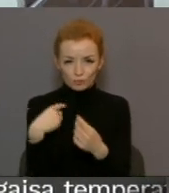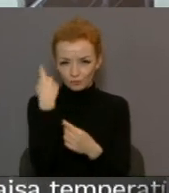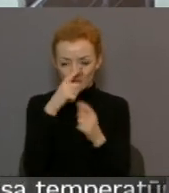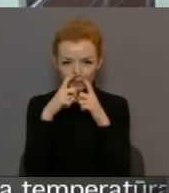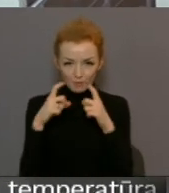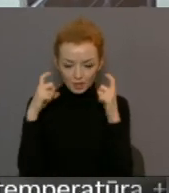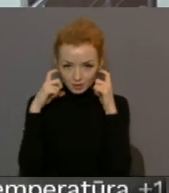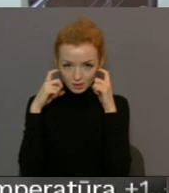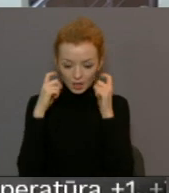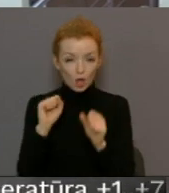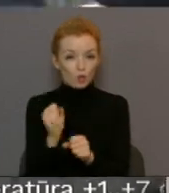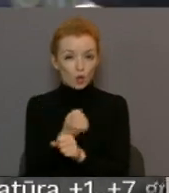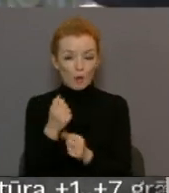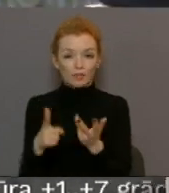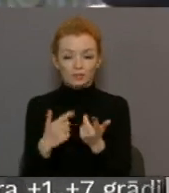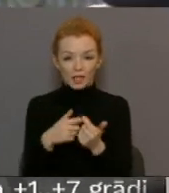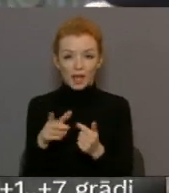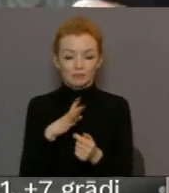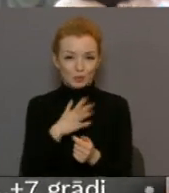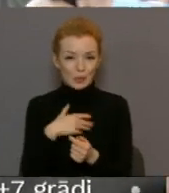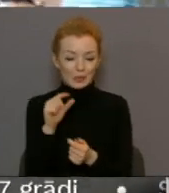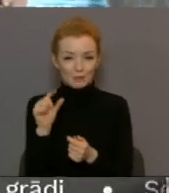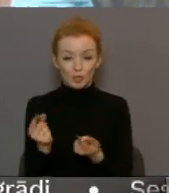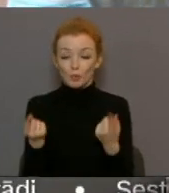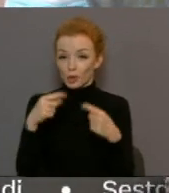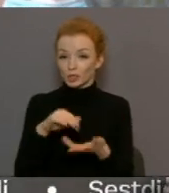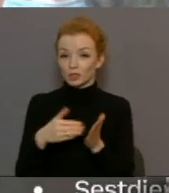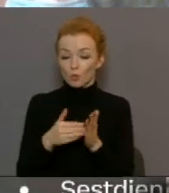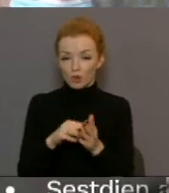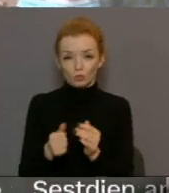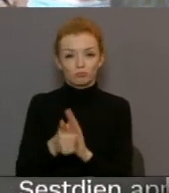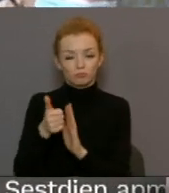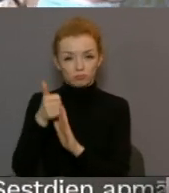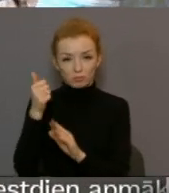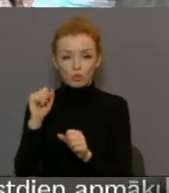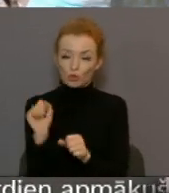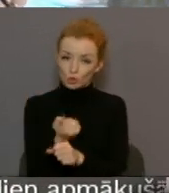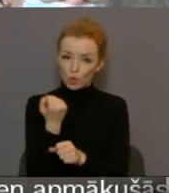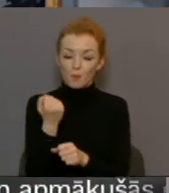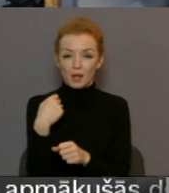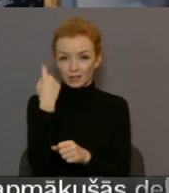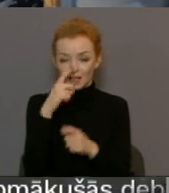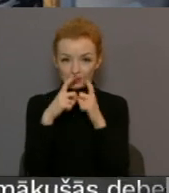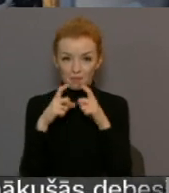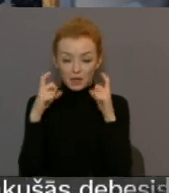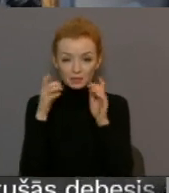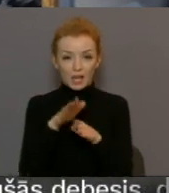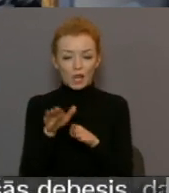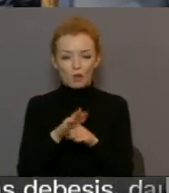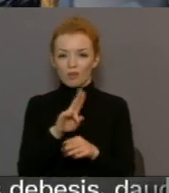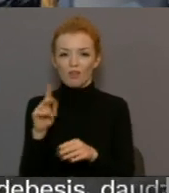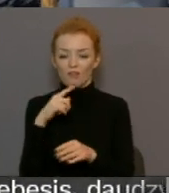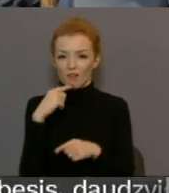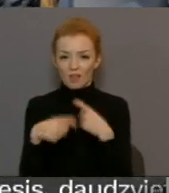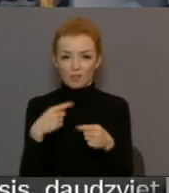aizsargu līdzekļiem. Kaut arī to skaidrs bijis ierobežots. Pašreiz situācija esot uzlabūjusies, taču, lai gan sejas maskas tiek lietotas, nevienmēr